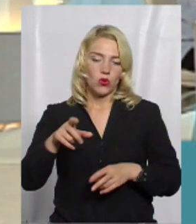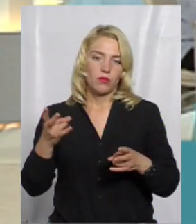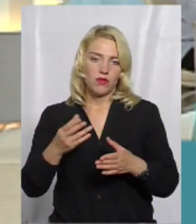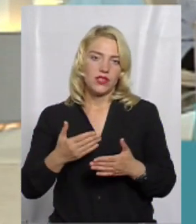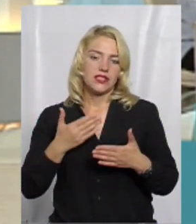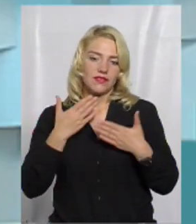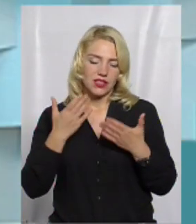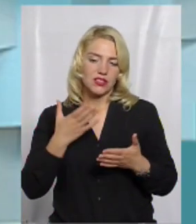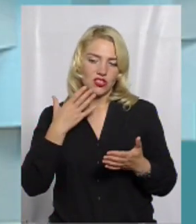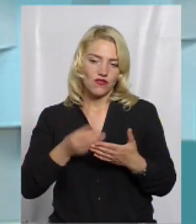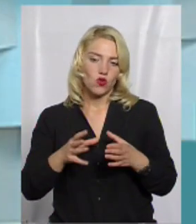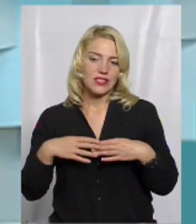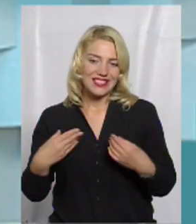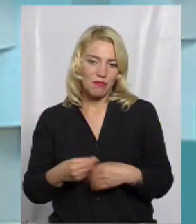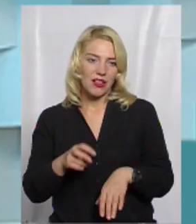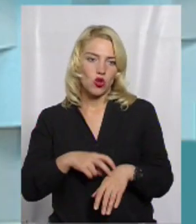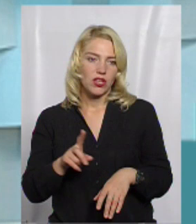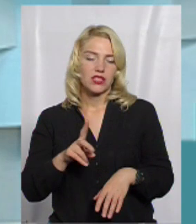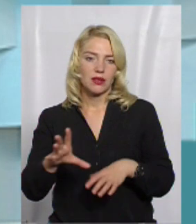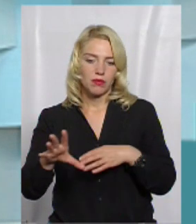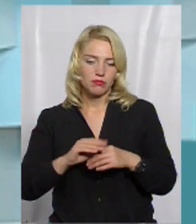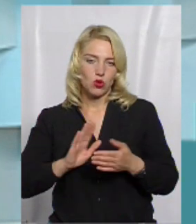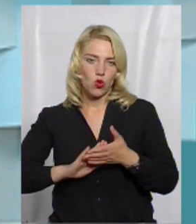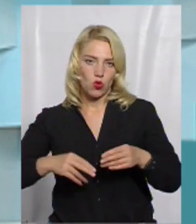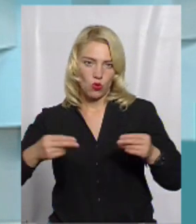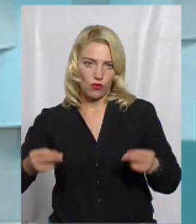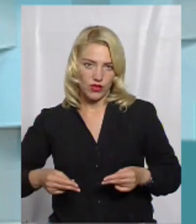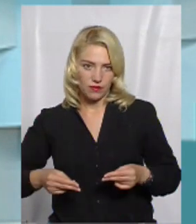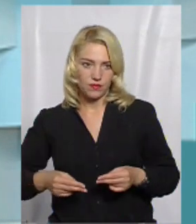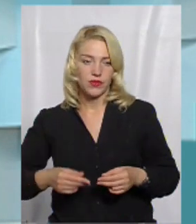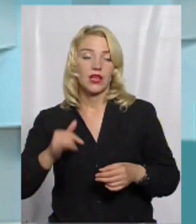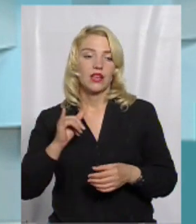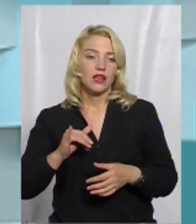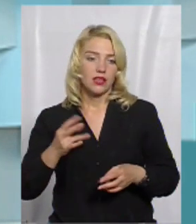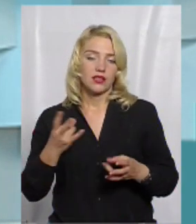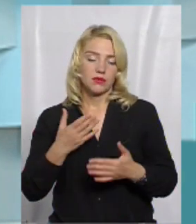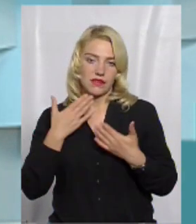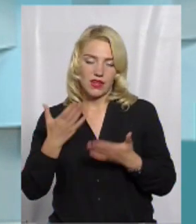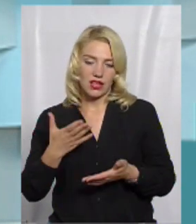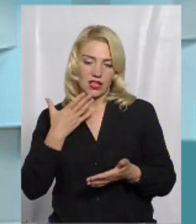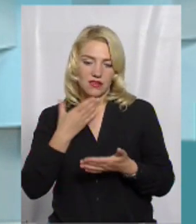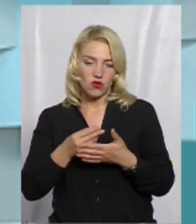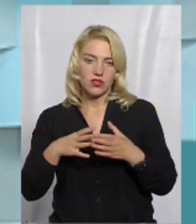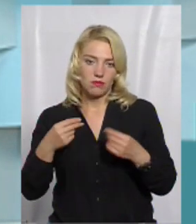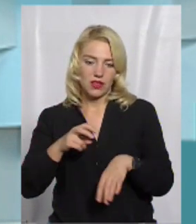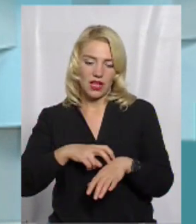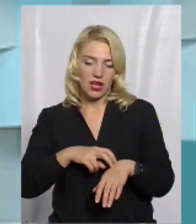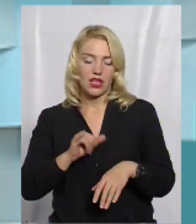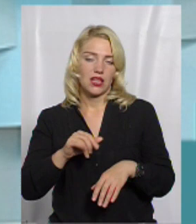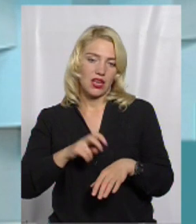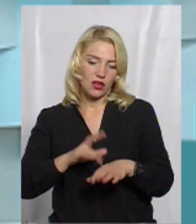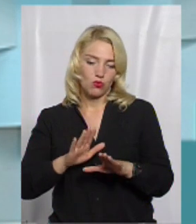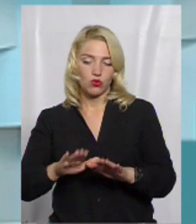свого сімейного лікаря, з яким вони заключили договір. звертаються до нього, і лікар буде